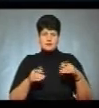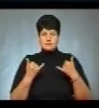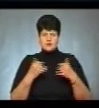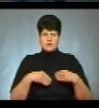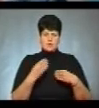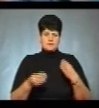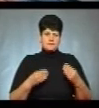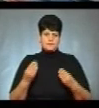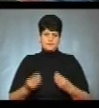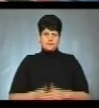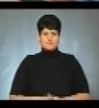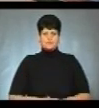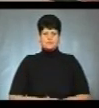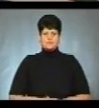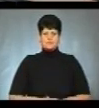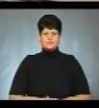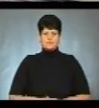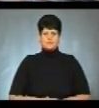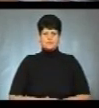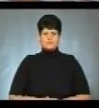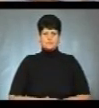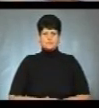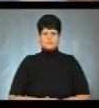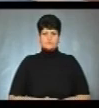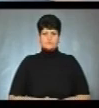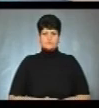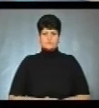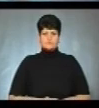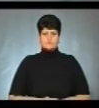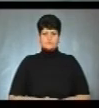сьогодні роздали. Ірина Терлюк, Оксана Галіяш – Новини.